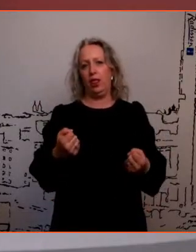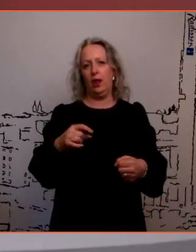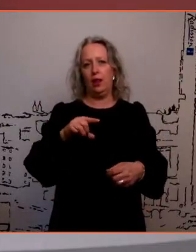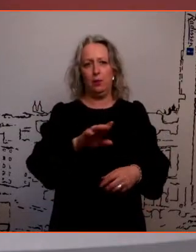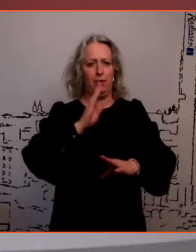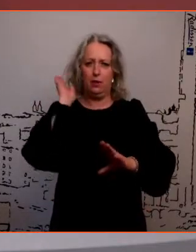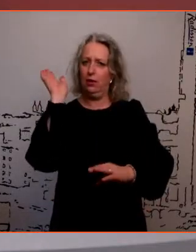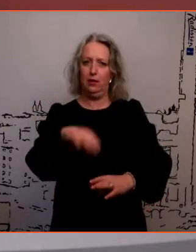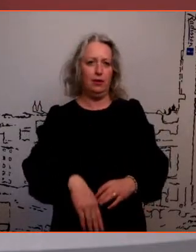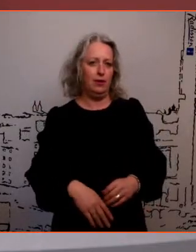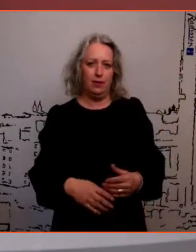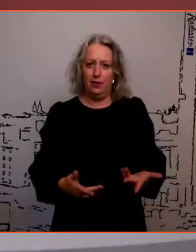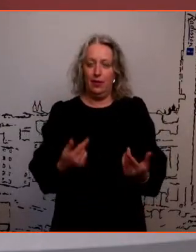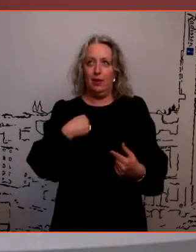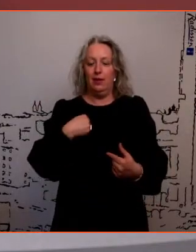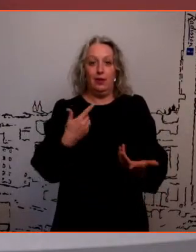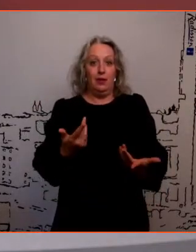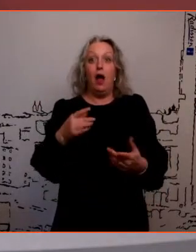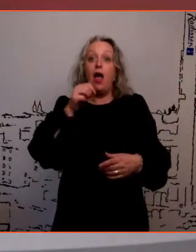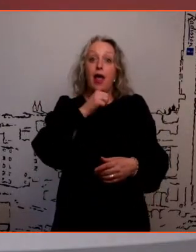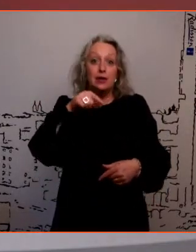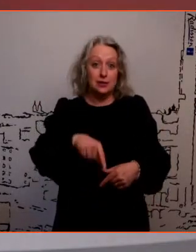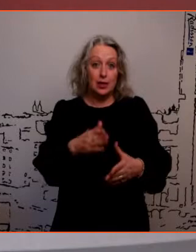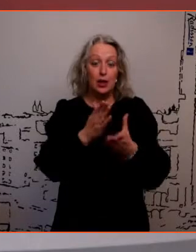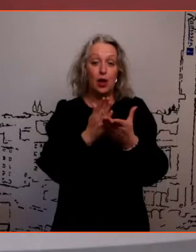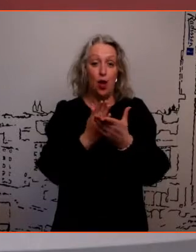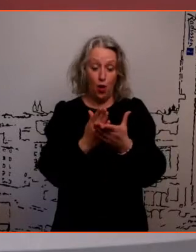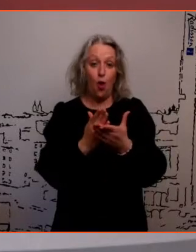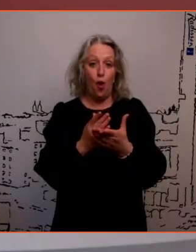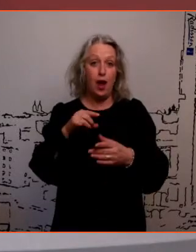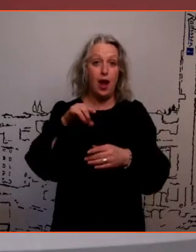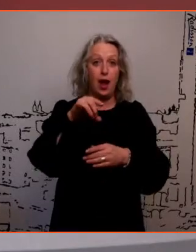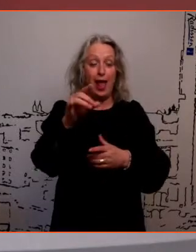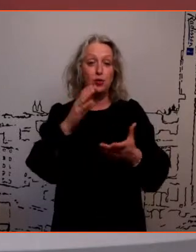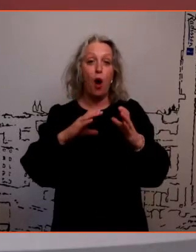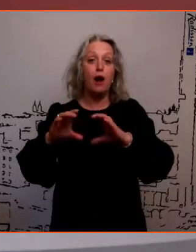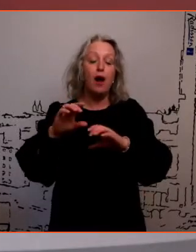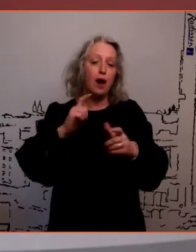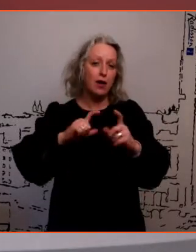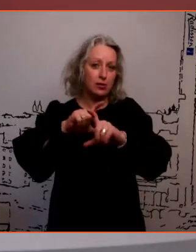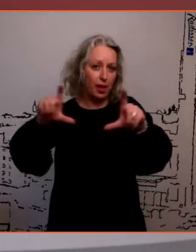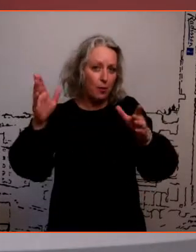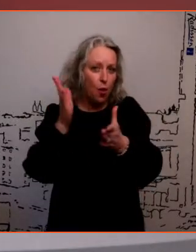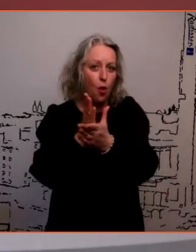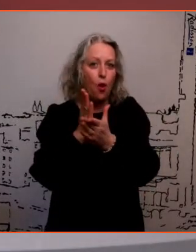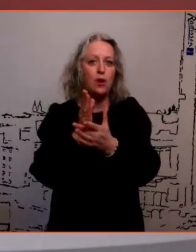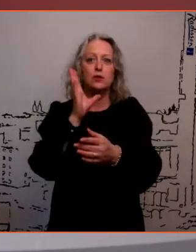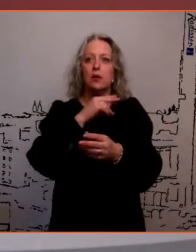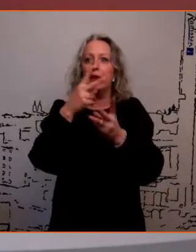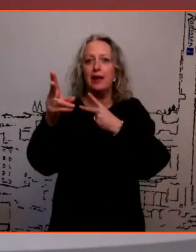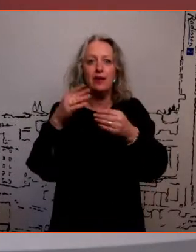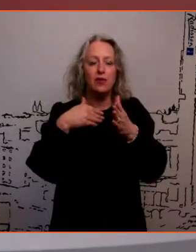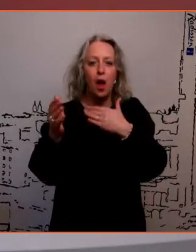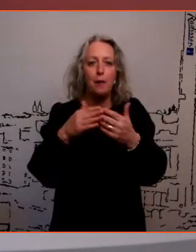See, et Eestis on meil lennuakadeemia, kus on kõiguseguseid muid ameti kohti, näiteks lennunduse mehaanik või